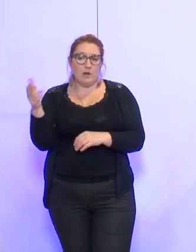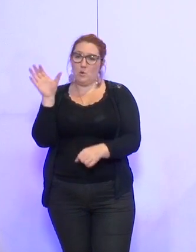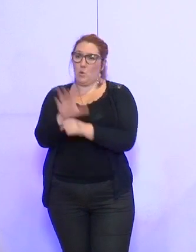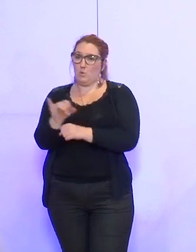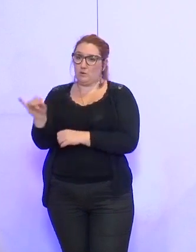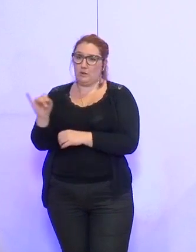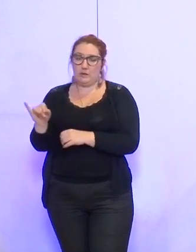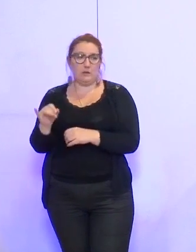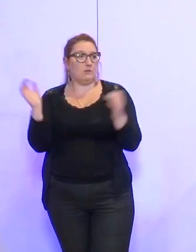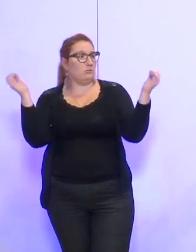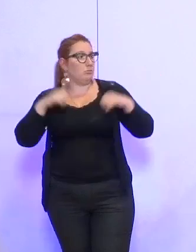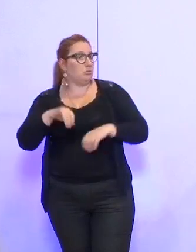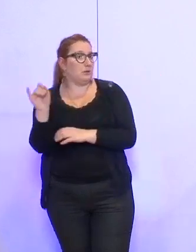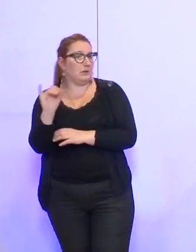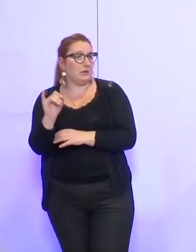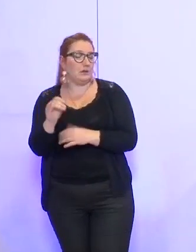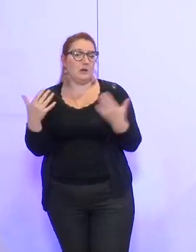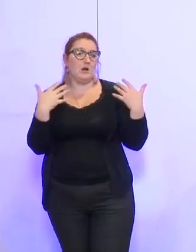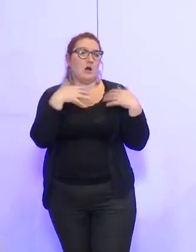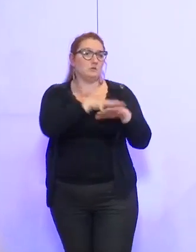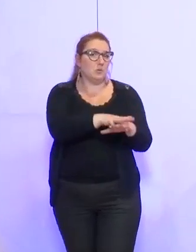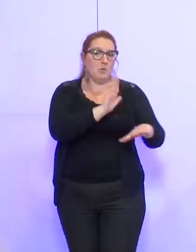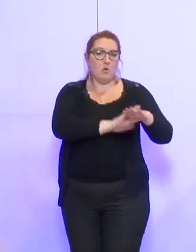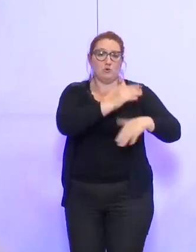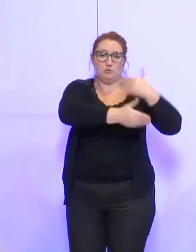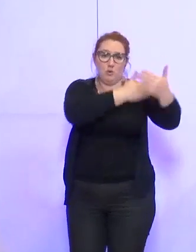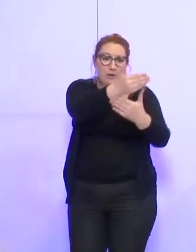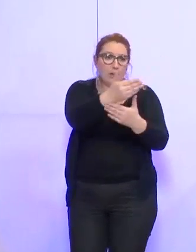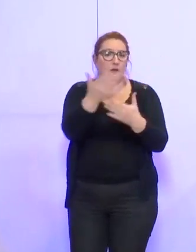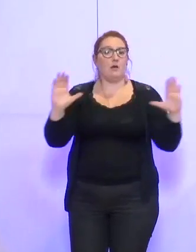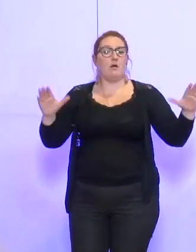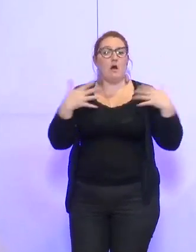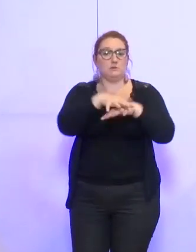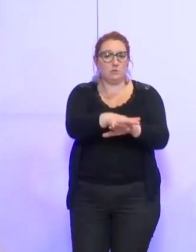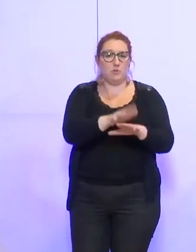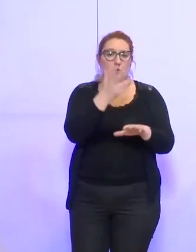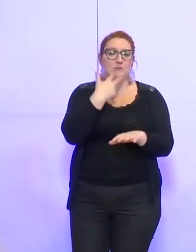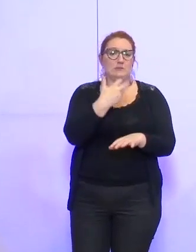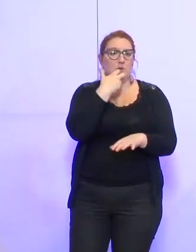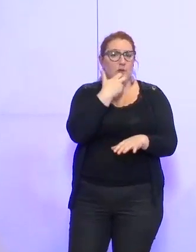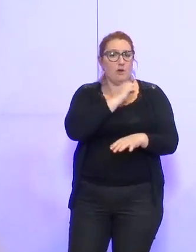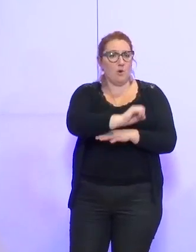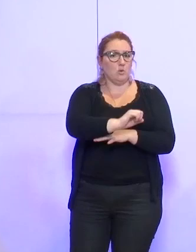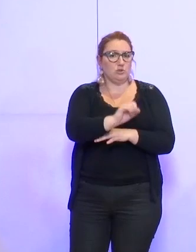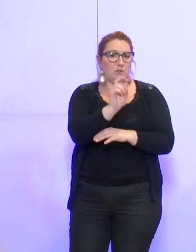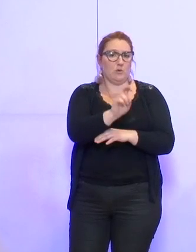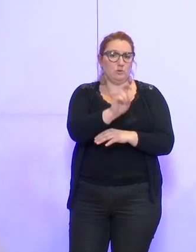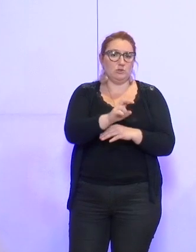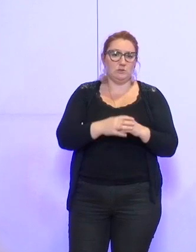contre, qui est pour le rassemblement de gauche et de progrès, le rassemblement citoyen de la gauche et les écologistes.